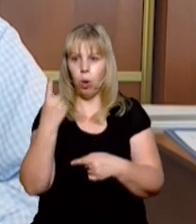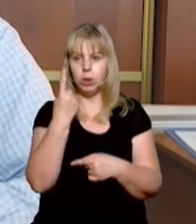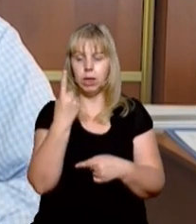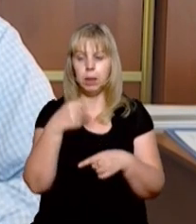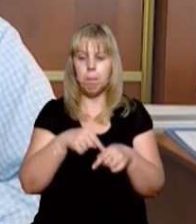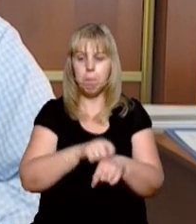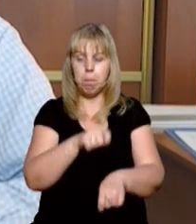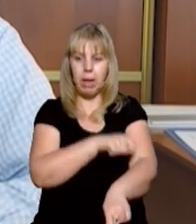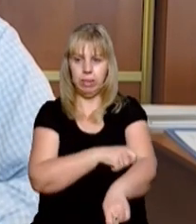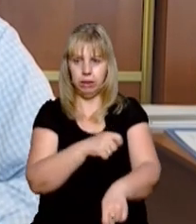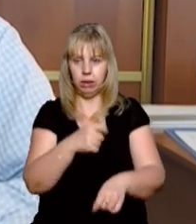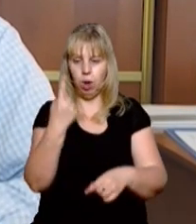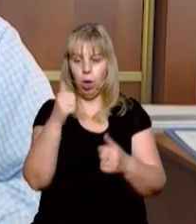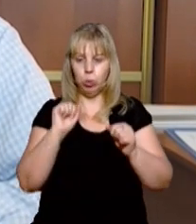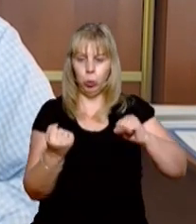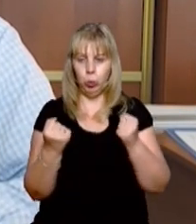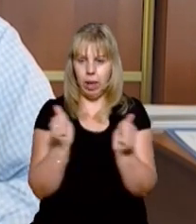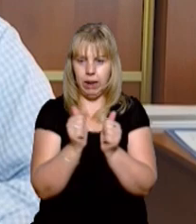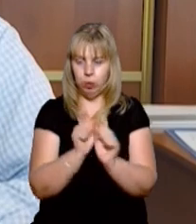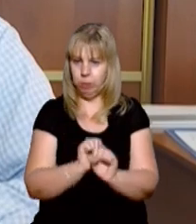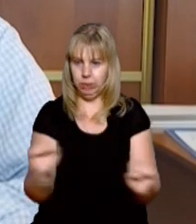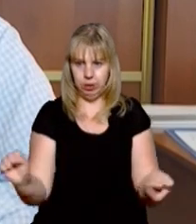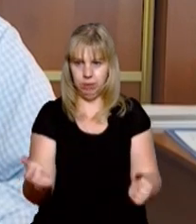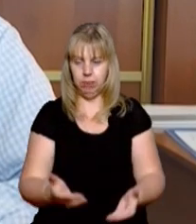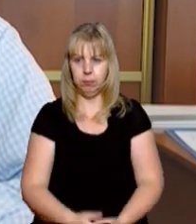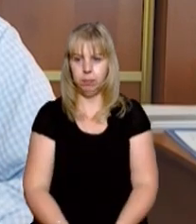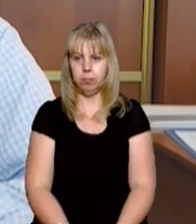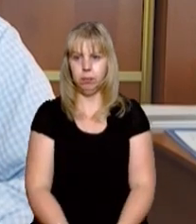одного метра одного виборця від іншого.